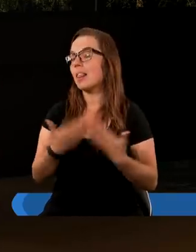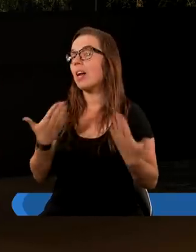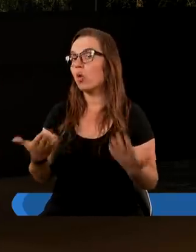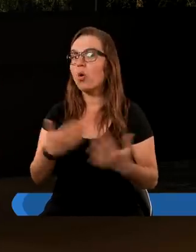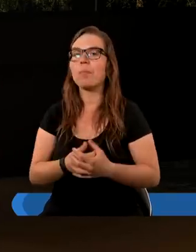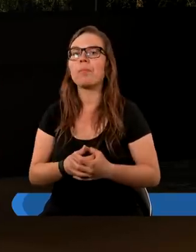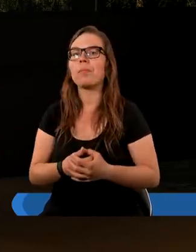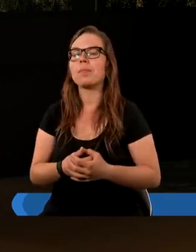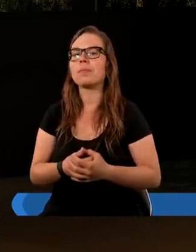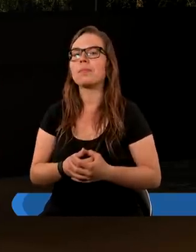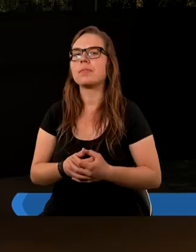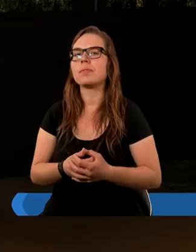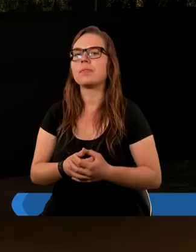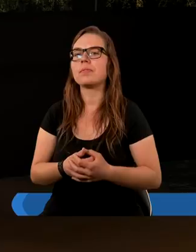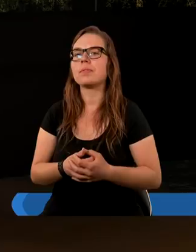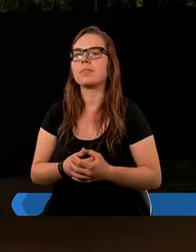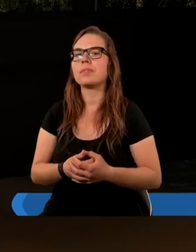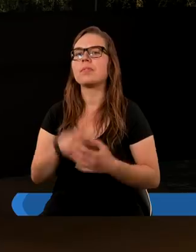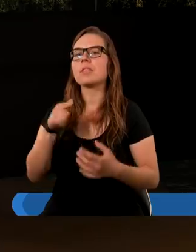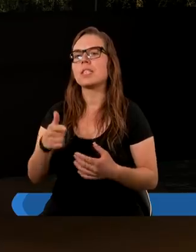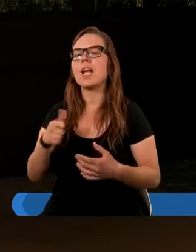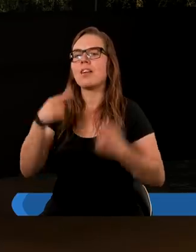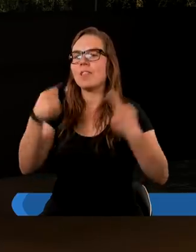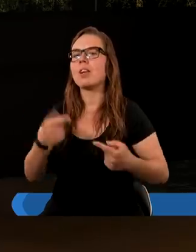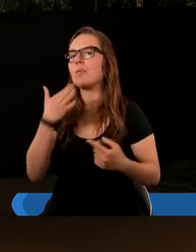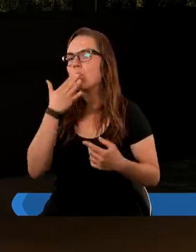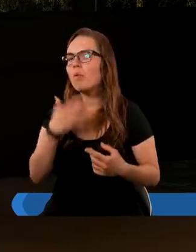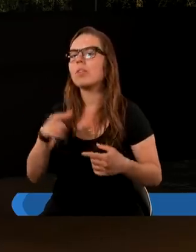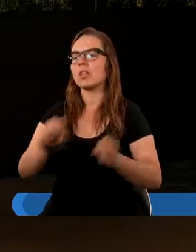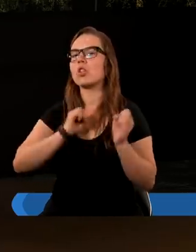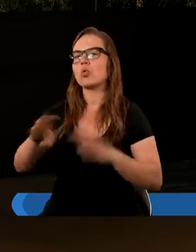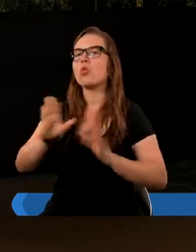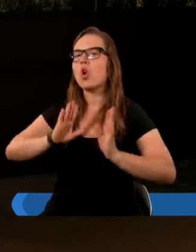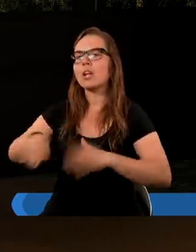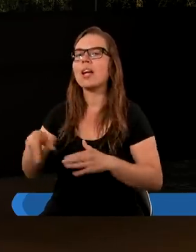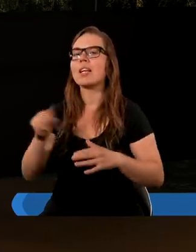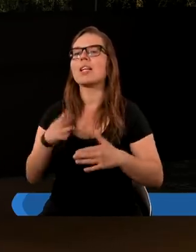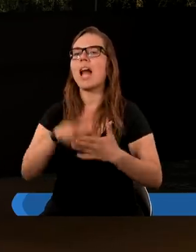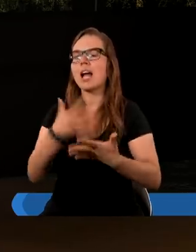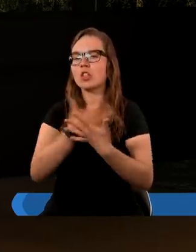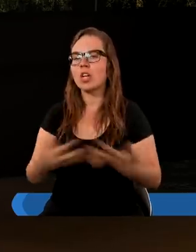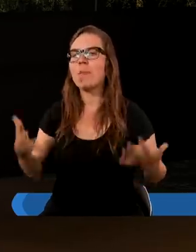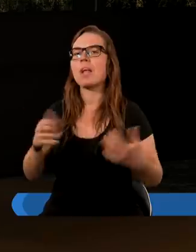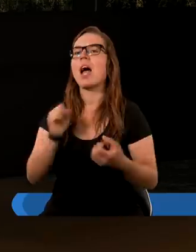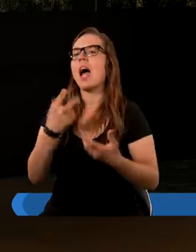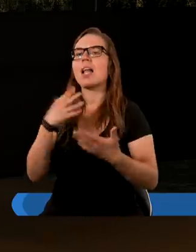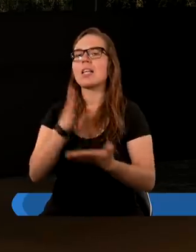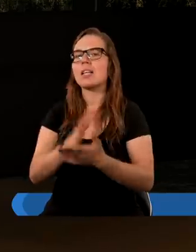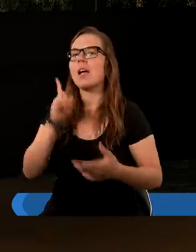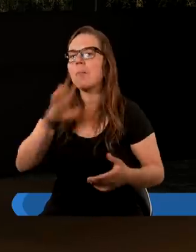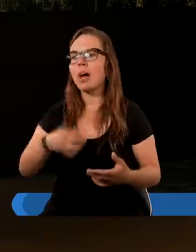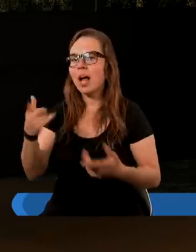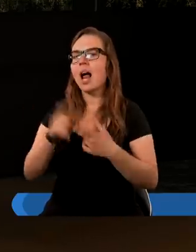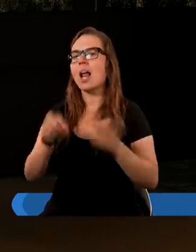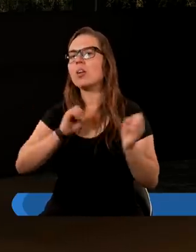sam ten wiersz powiedział, że zrzucony został na Ziemię. A nie tylko sam,